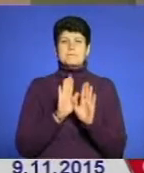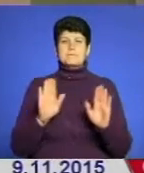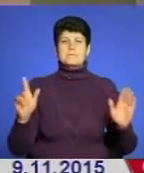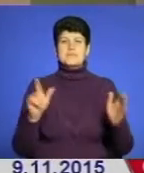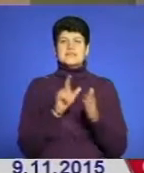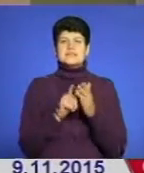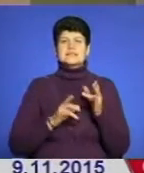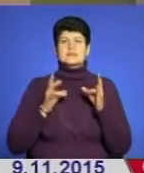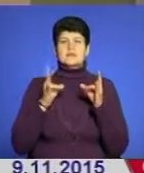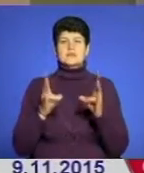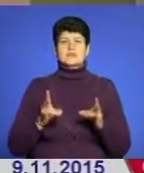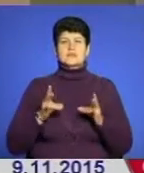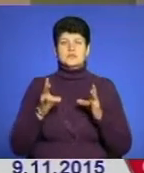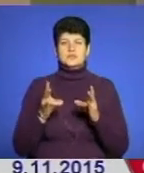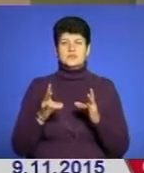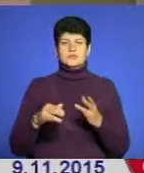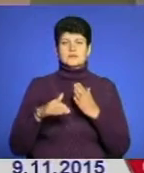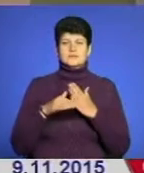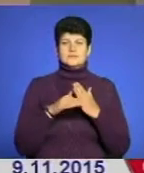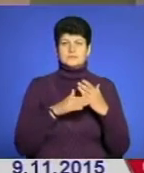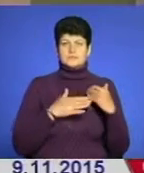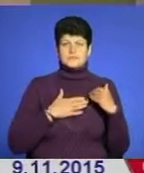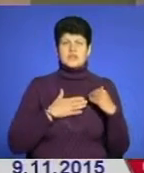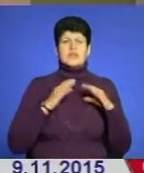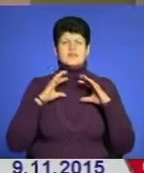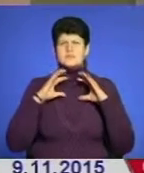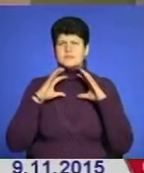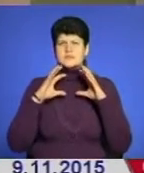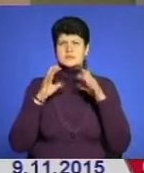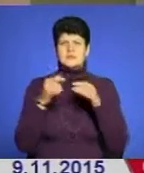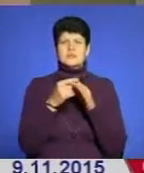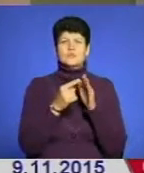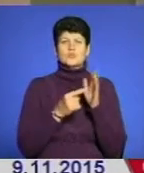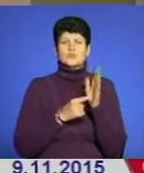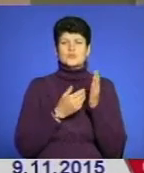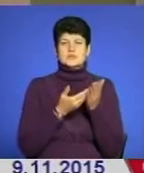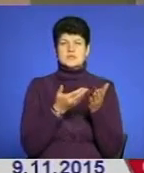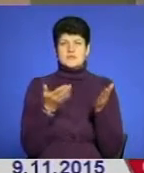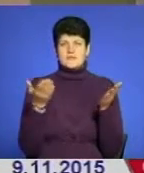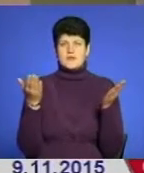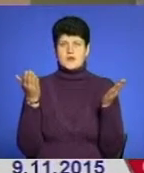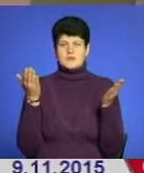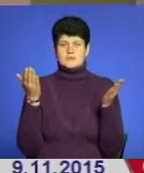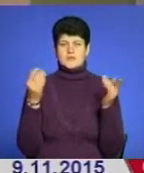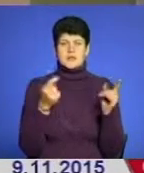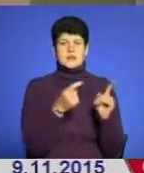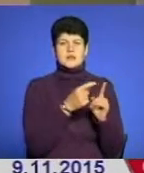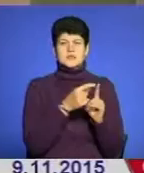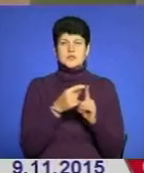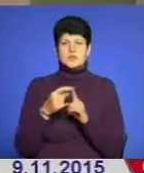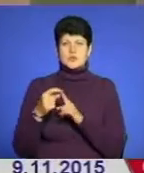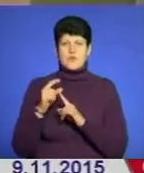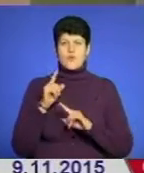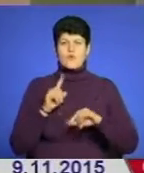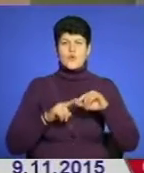розрада нам, я всім на світі поділюся з вами, та слово рідного